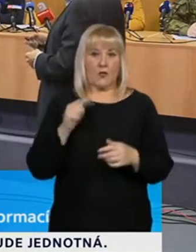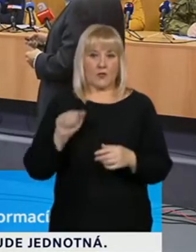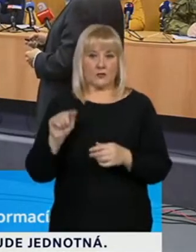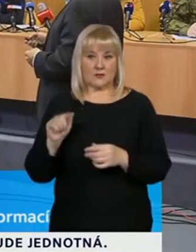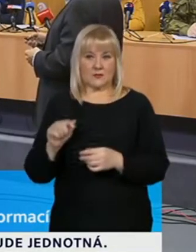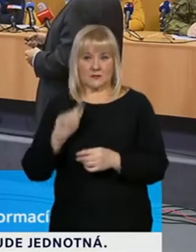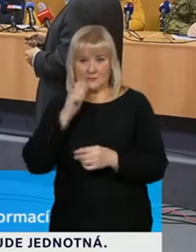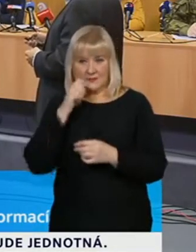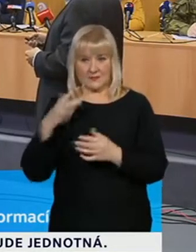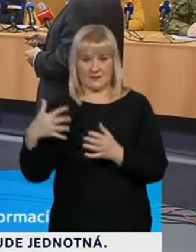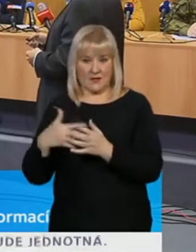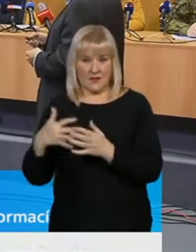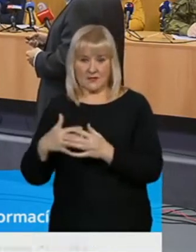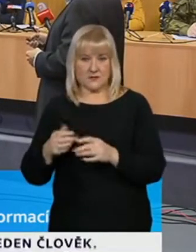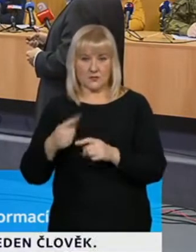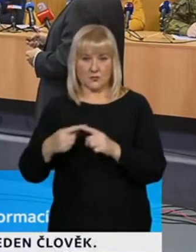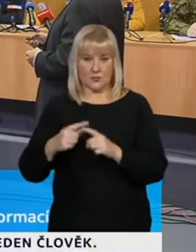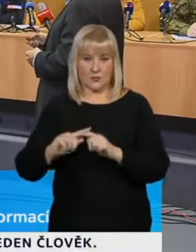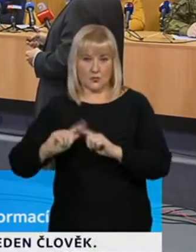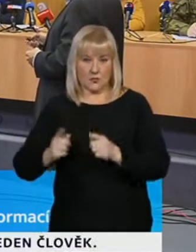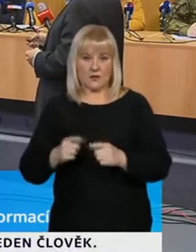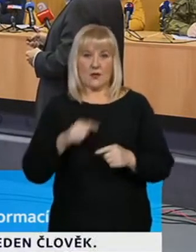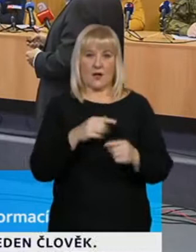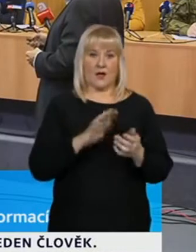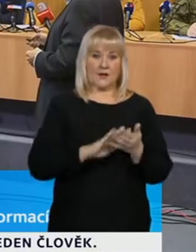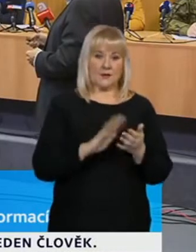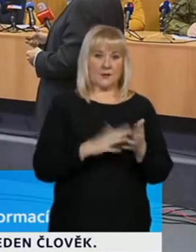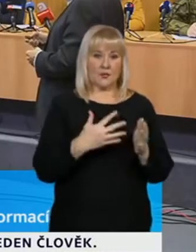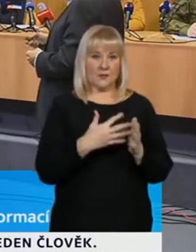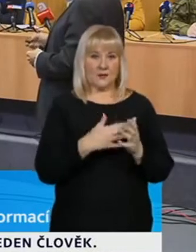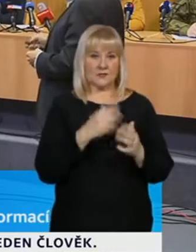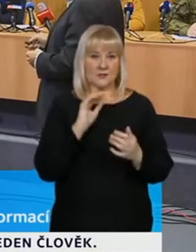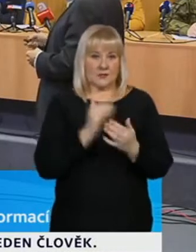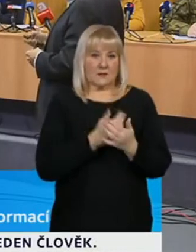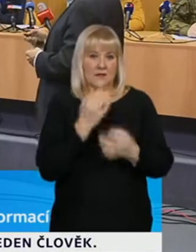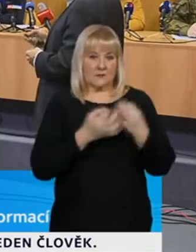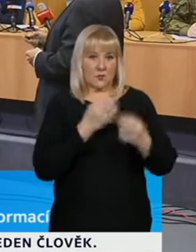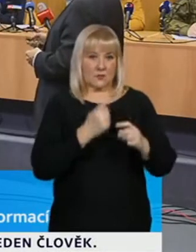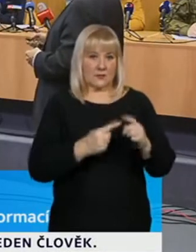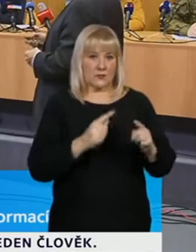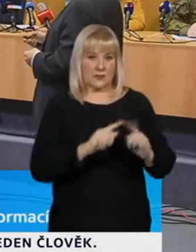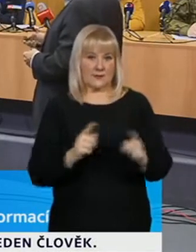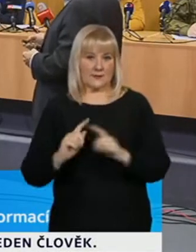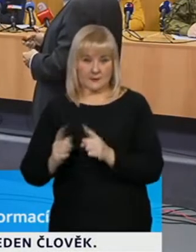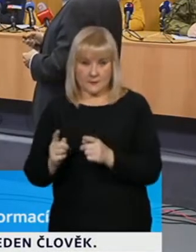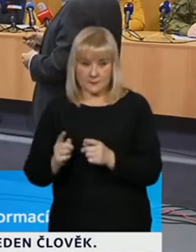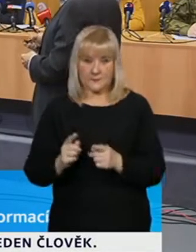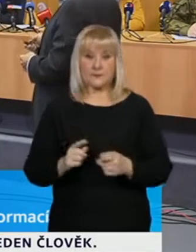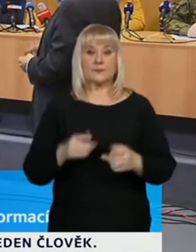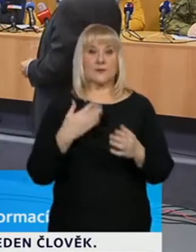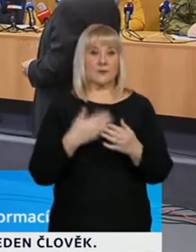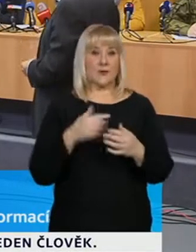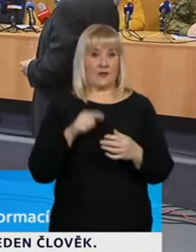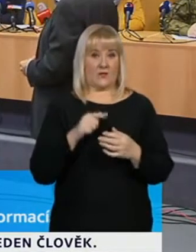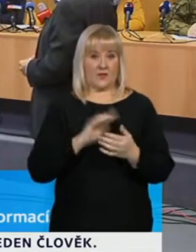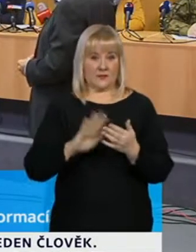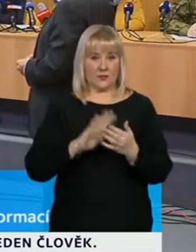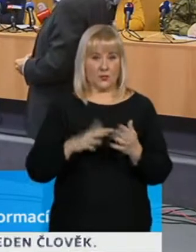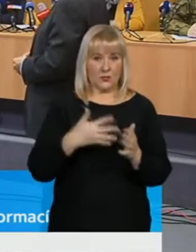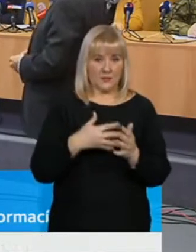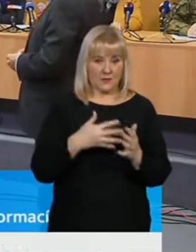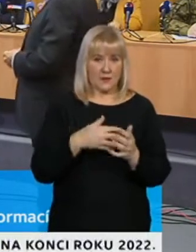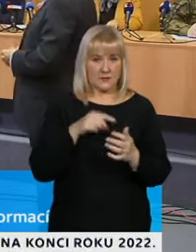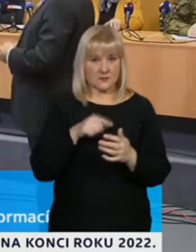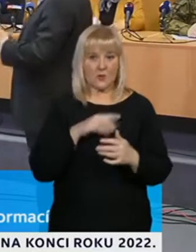vrací nebo zabraňuje dalšímu poklesu té relativní pozitivity. Takže těch faktorů, které tento parametr ovlivňují, je celá